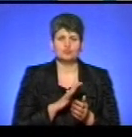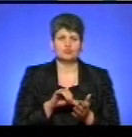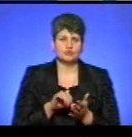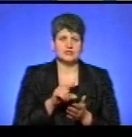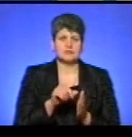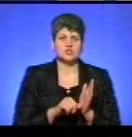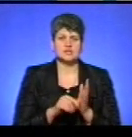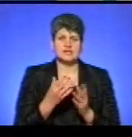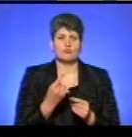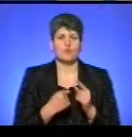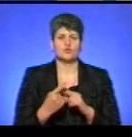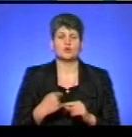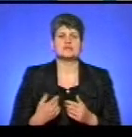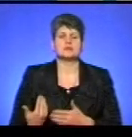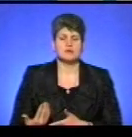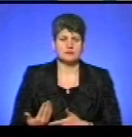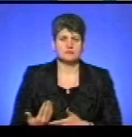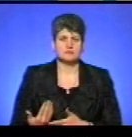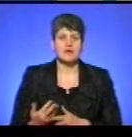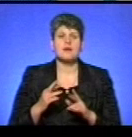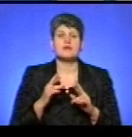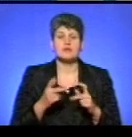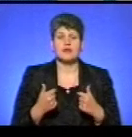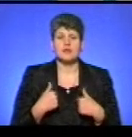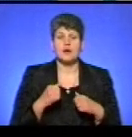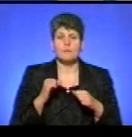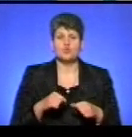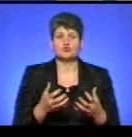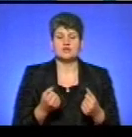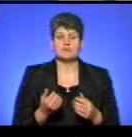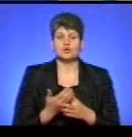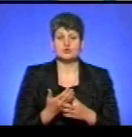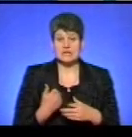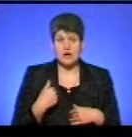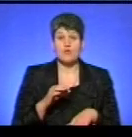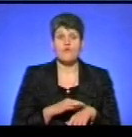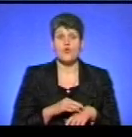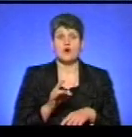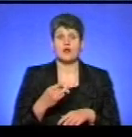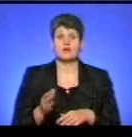повернулася назад. Як я можу отримати субсиді? Є хворий?